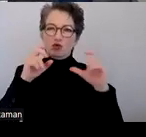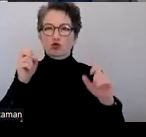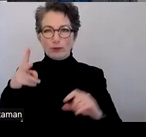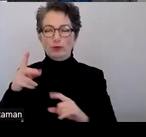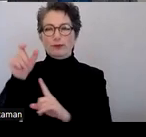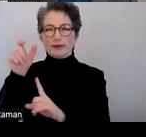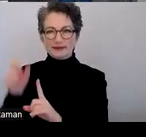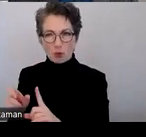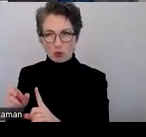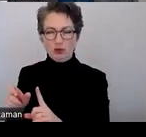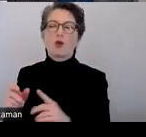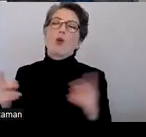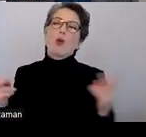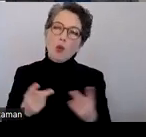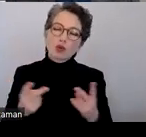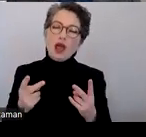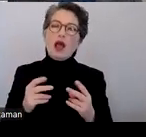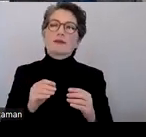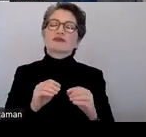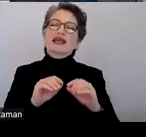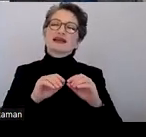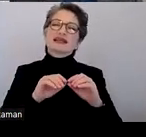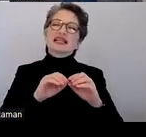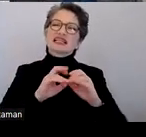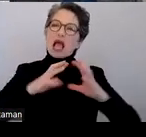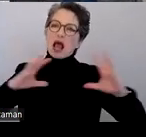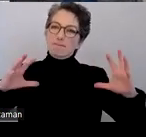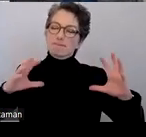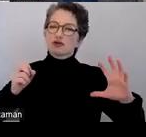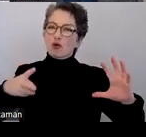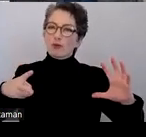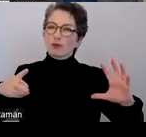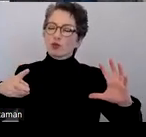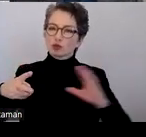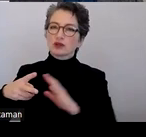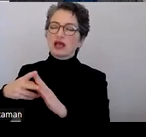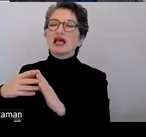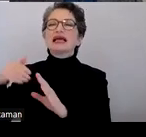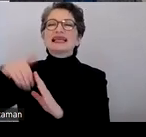Personen. Oder Diagramm, Doppelpunkt, was da drauf zu sehen ist.